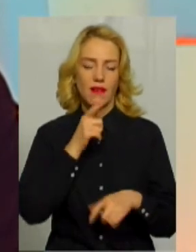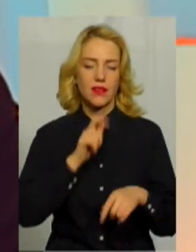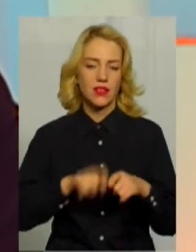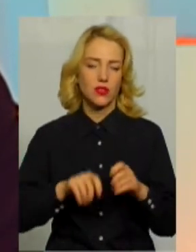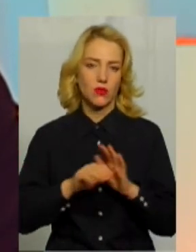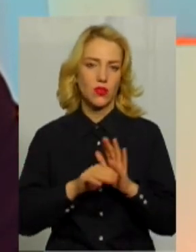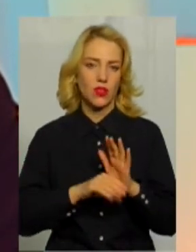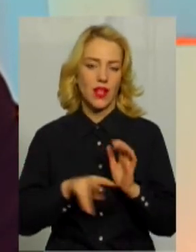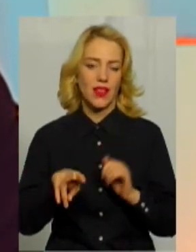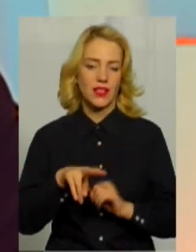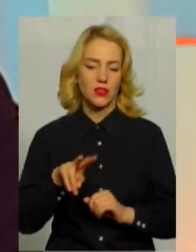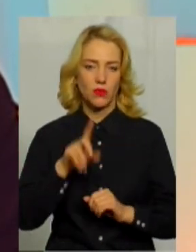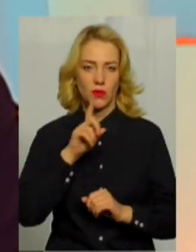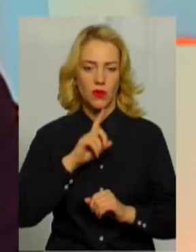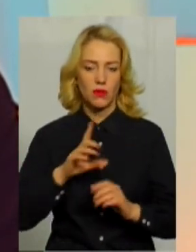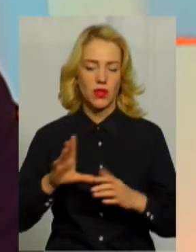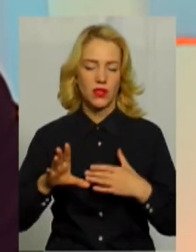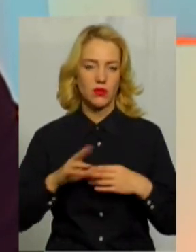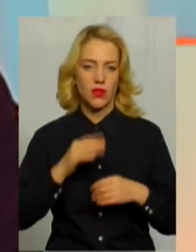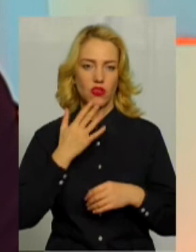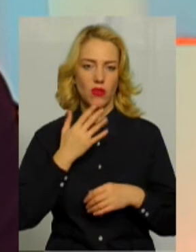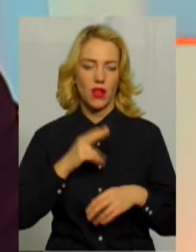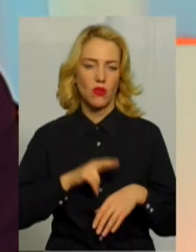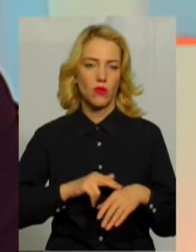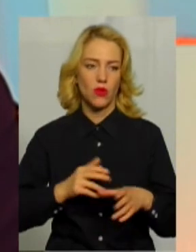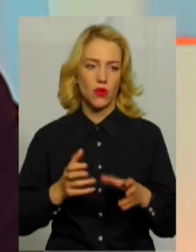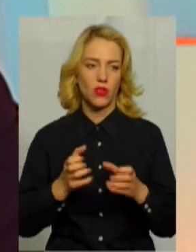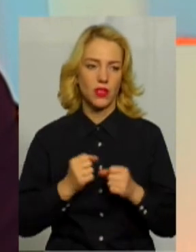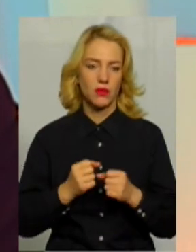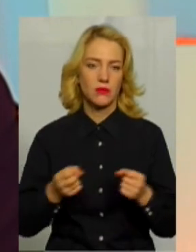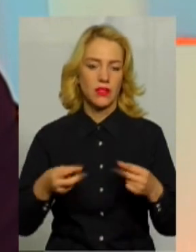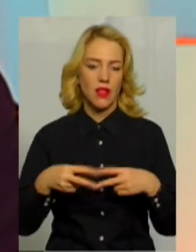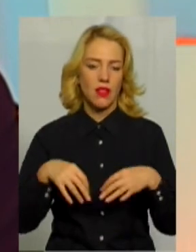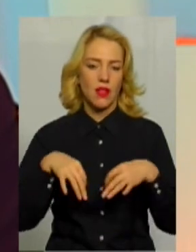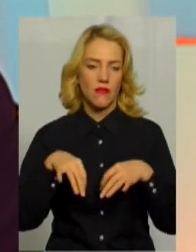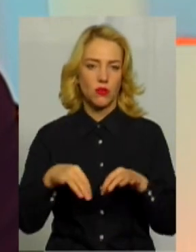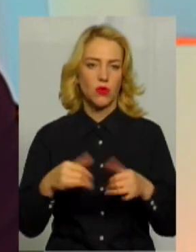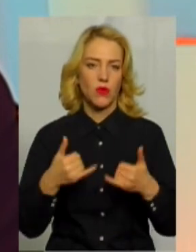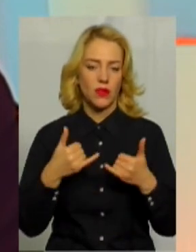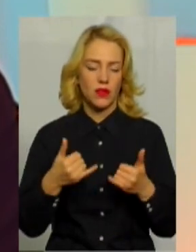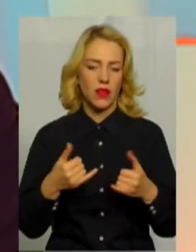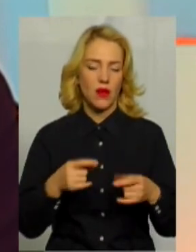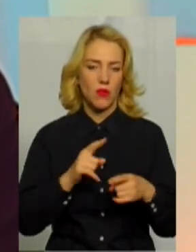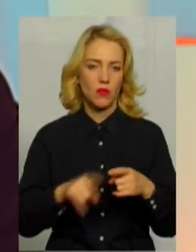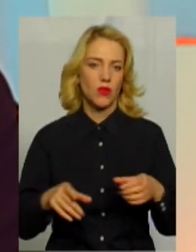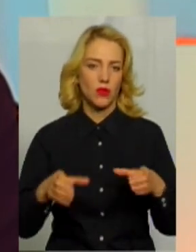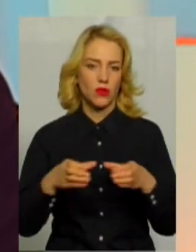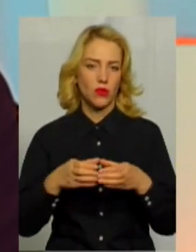листопаді місяці ми з Національної поліції отримали спеціальний автомобіль для мобільної групи,